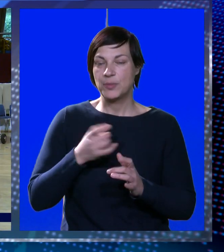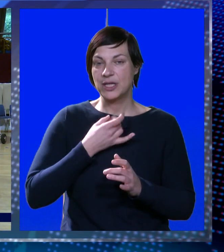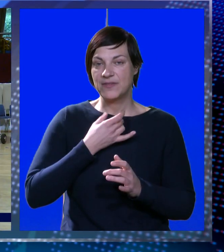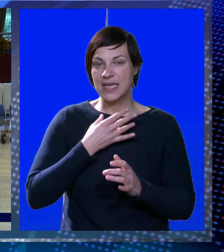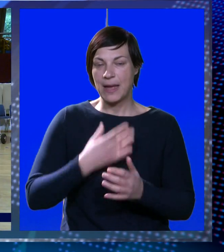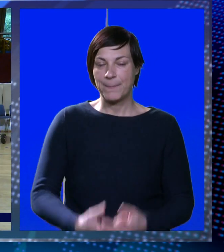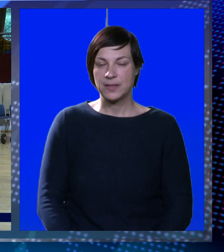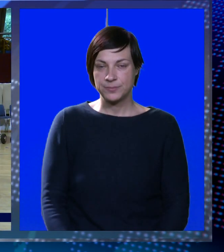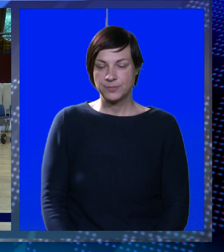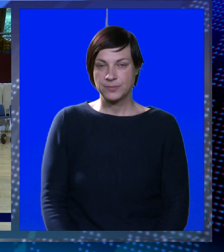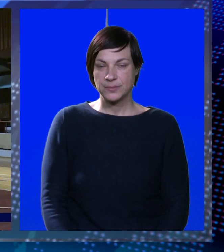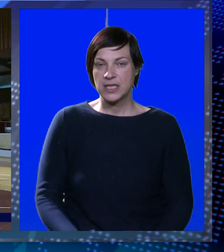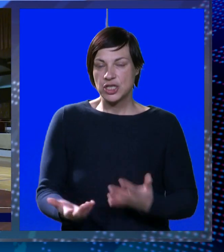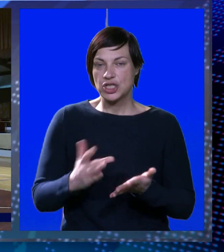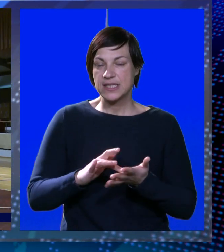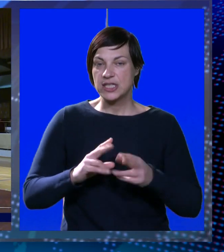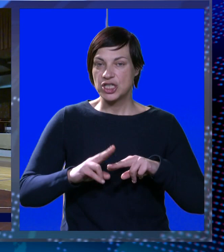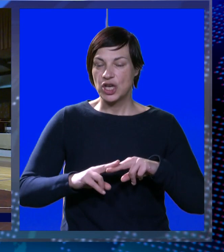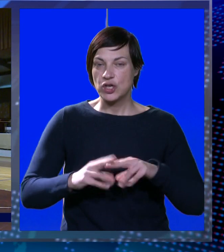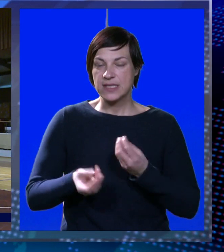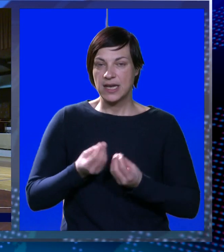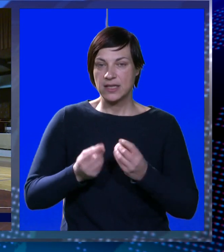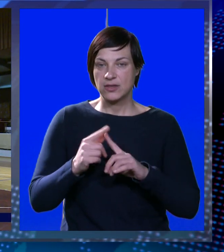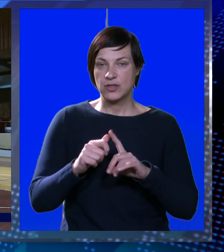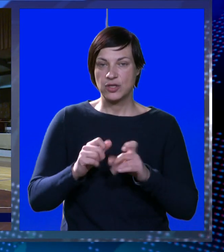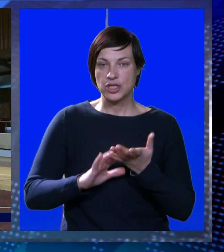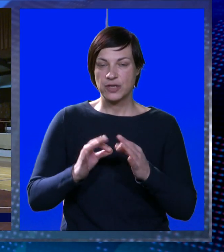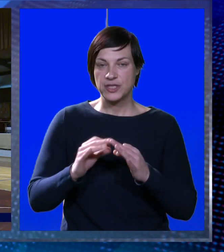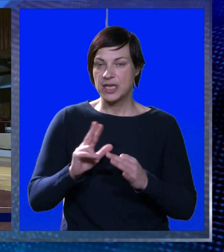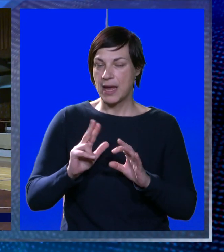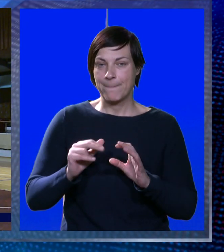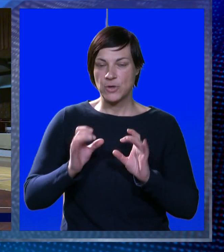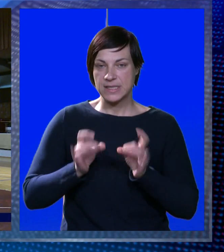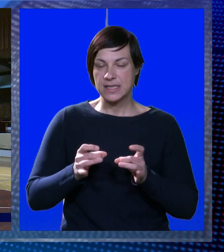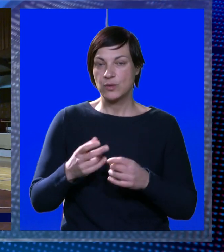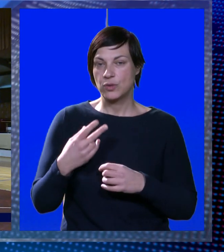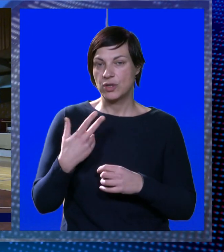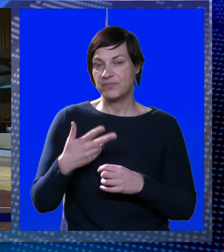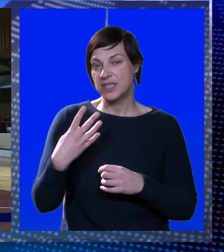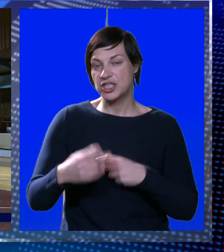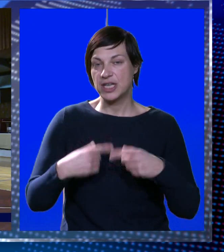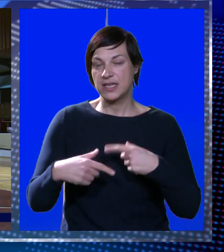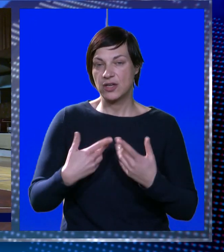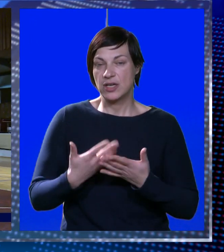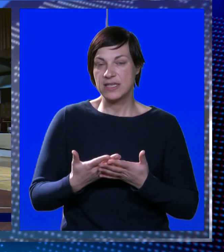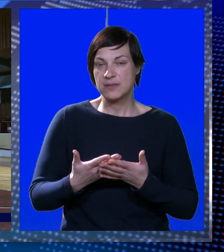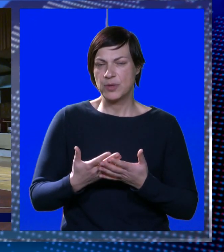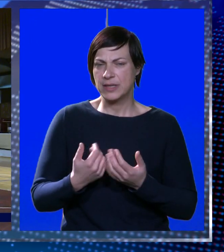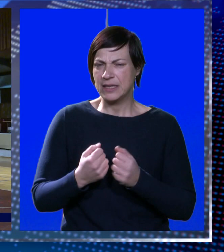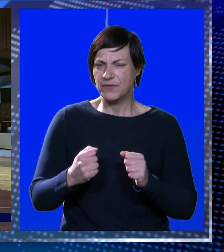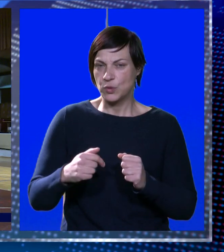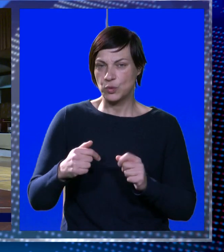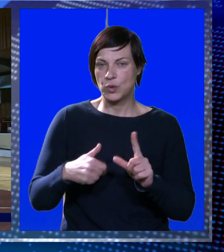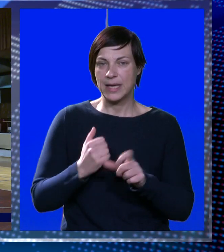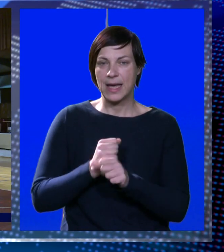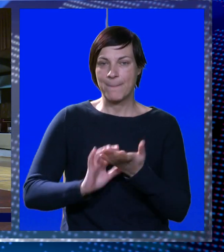protiv futsaldinama. Šta se tiče ostalog kadra, Totoškovića ne imamo sigurno, barem uvodna ova 3-4 kola, s obdijelu na rukturu